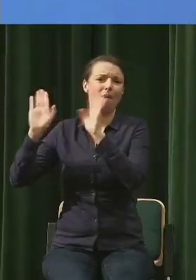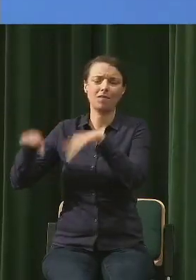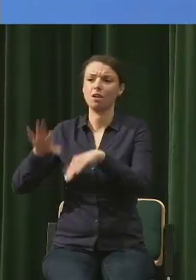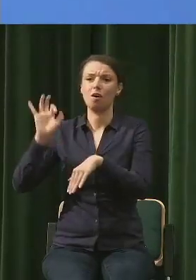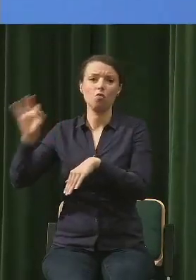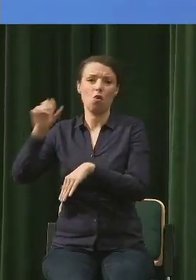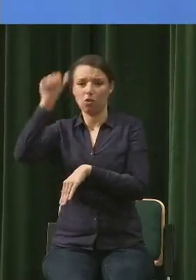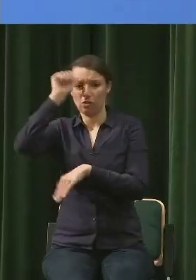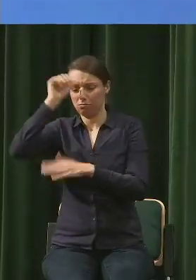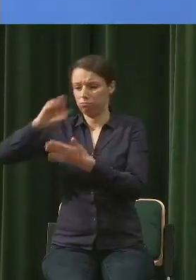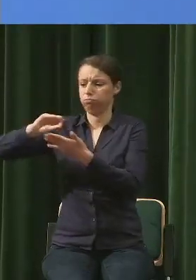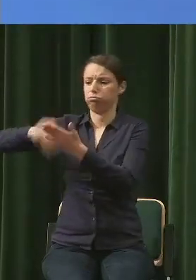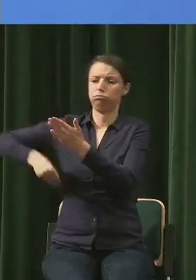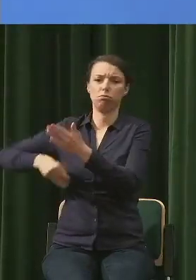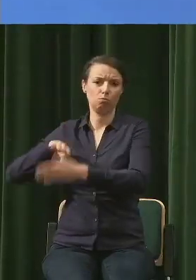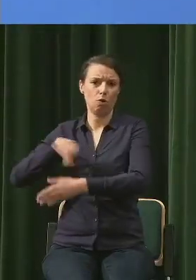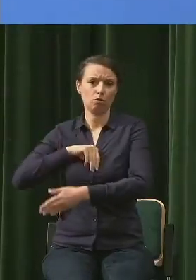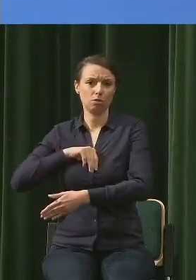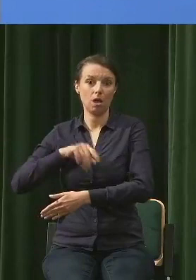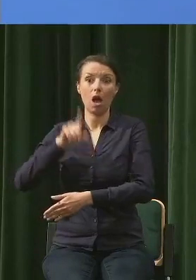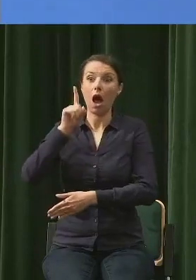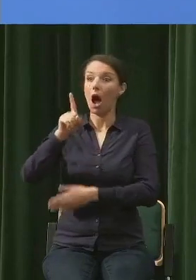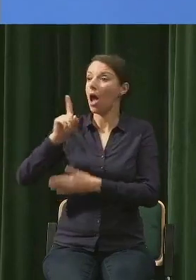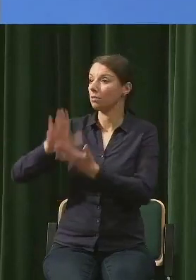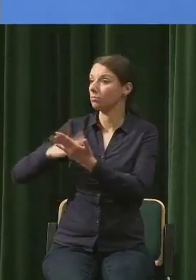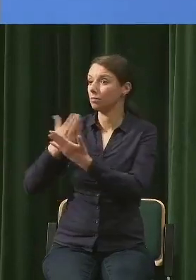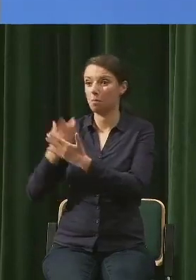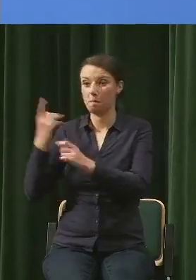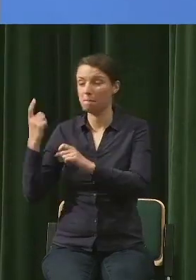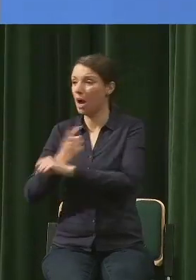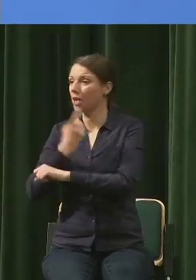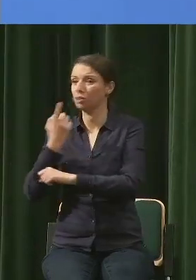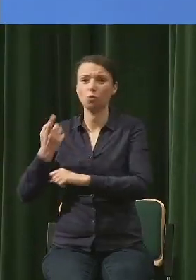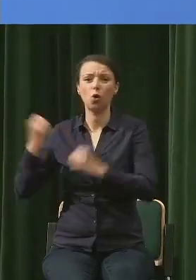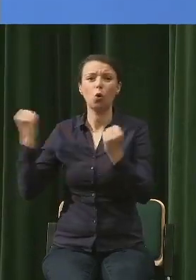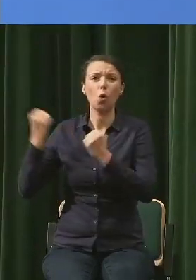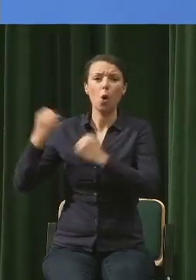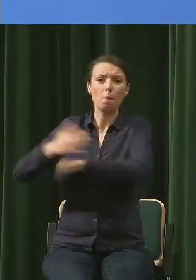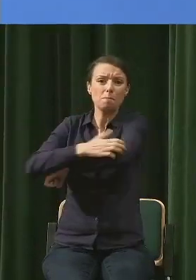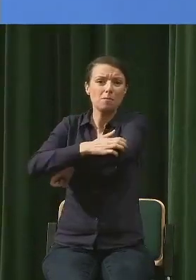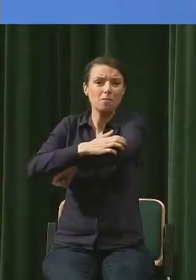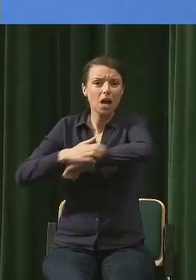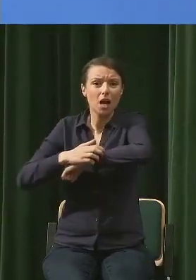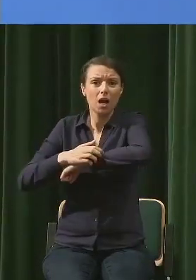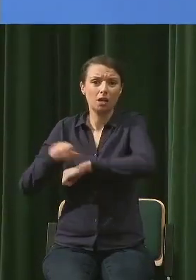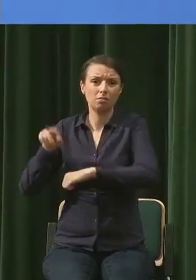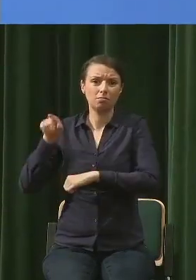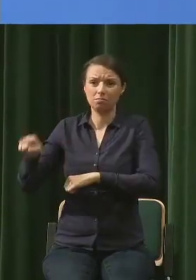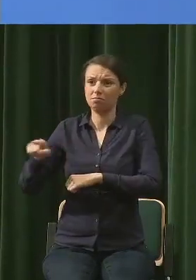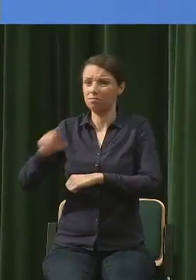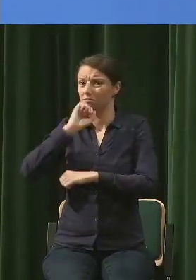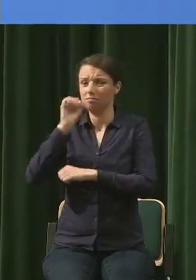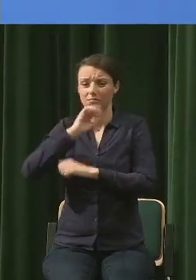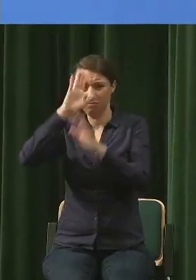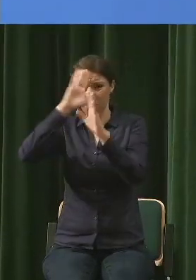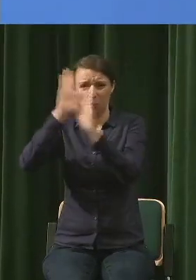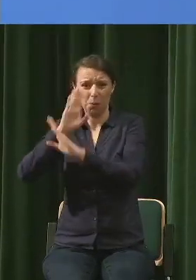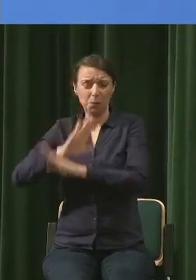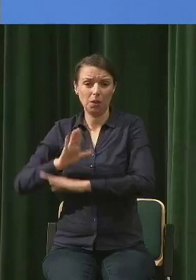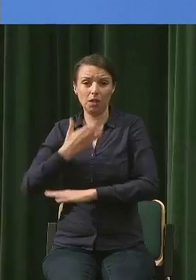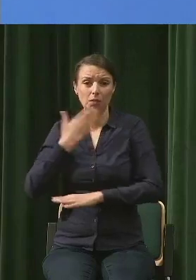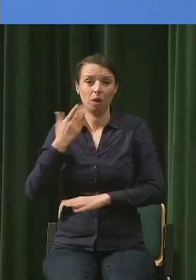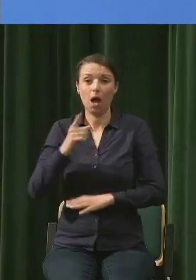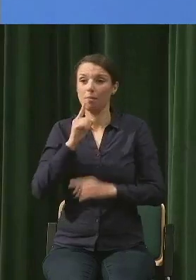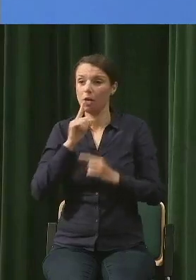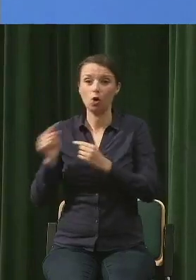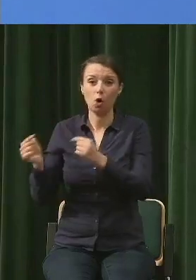tam, gdzie jest straszna bieda, nikt o tym nie myśli. I my w naszej dyskusji nie mówimy o najbiedniejszych ludziach, którzy